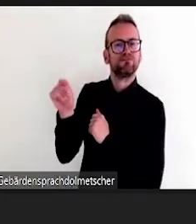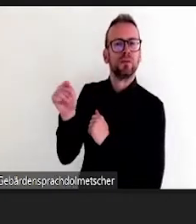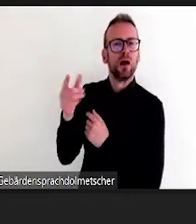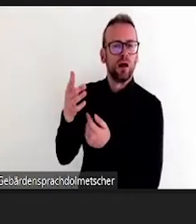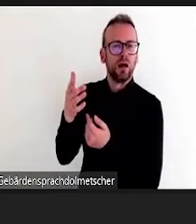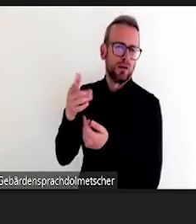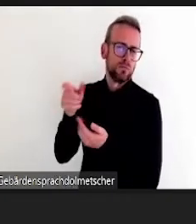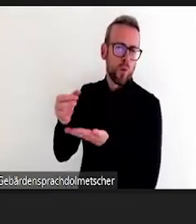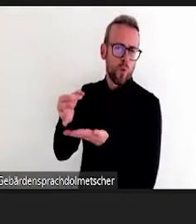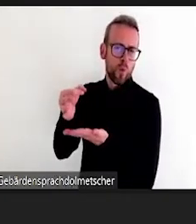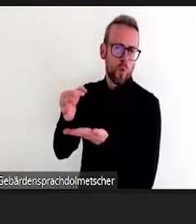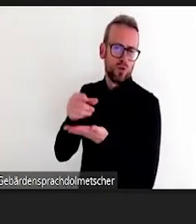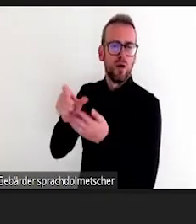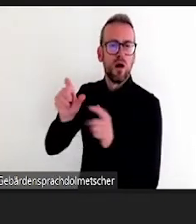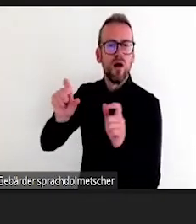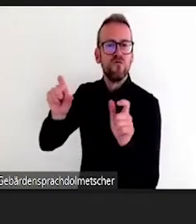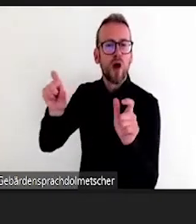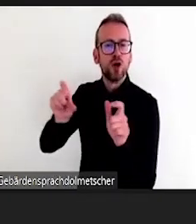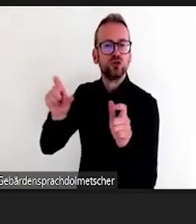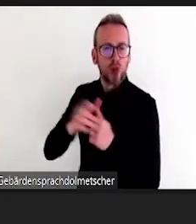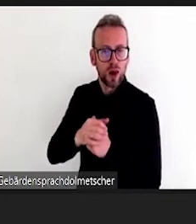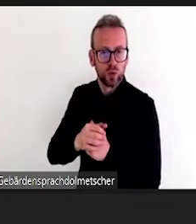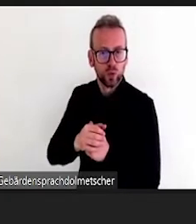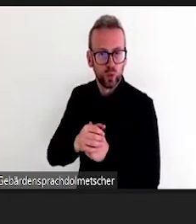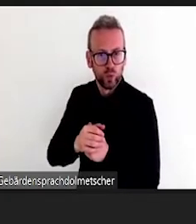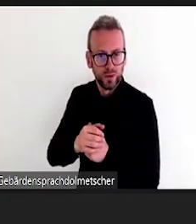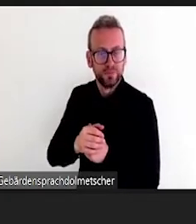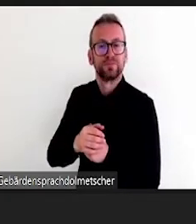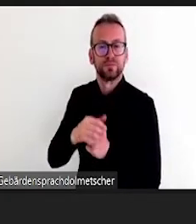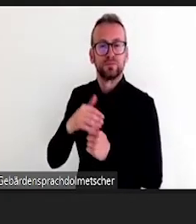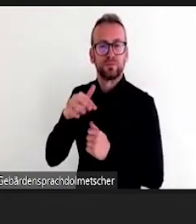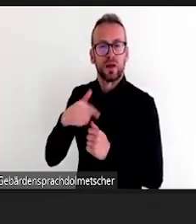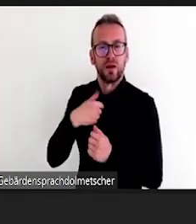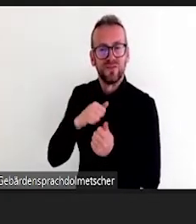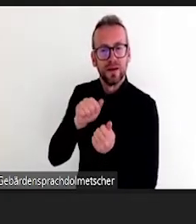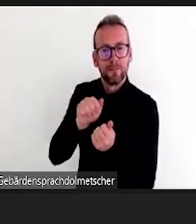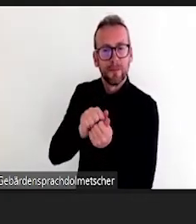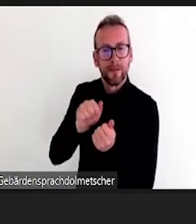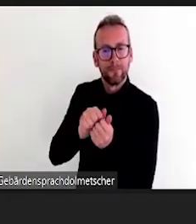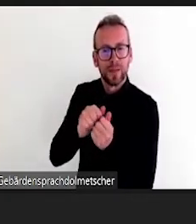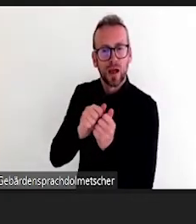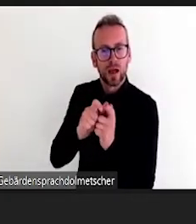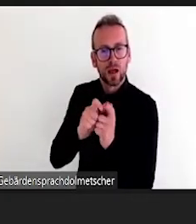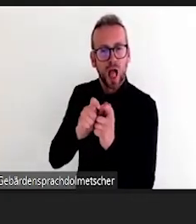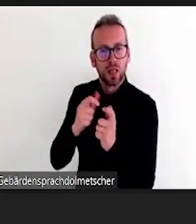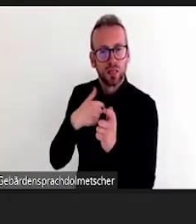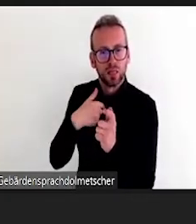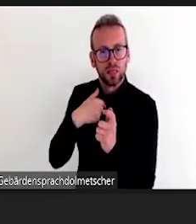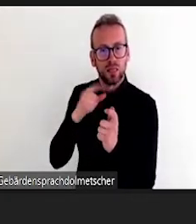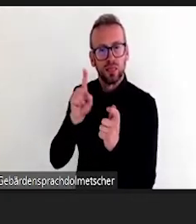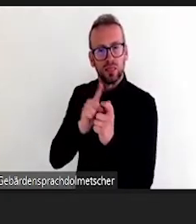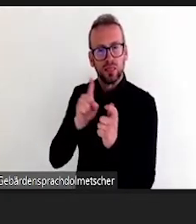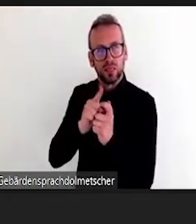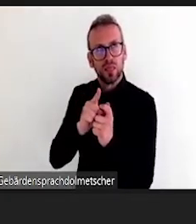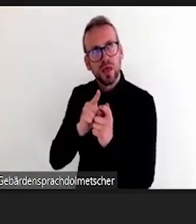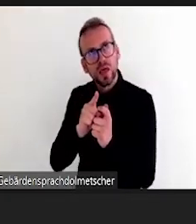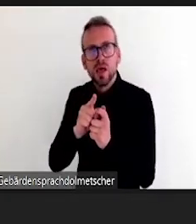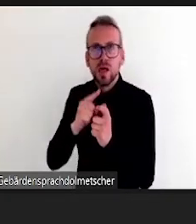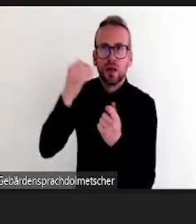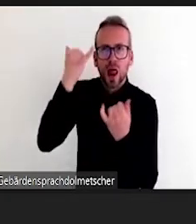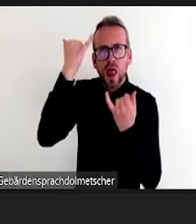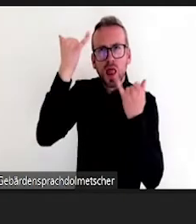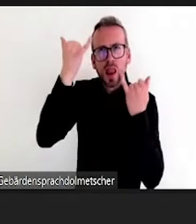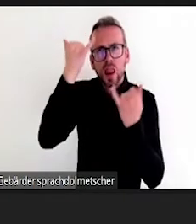speichern, ablegen, im Grunde für die Ewigkeit archivieren, ohne dass es irgendwo im Schrank oder letztlich doch im Mülleimer landet. Deshalb